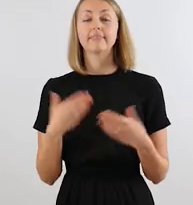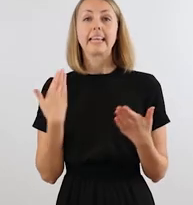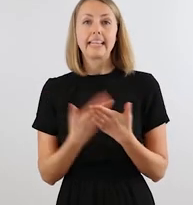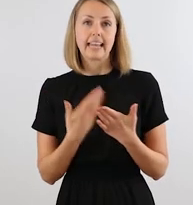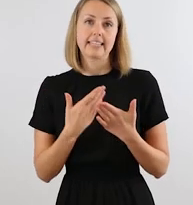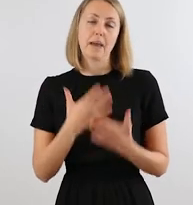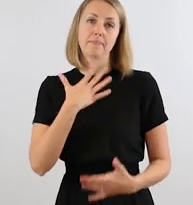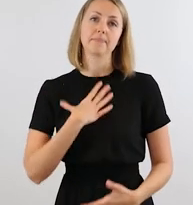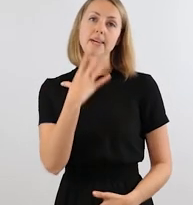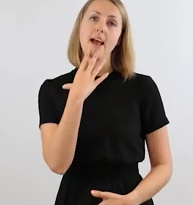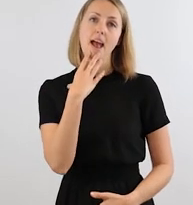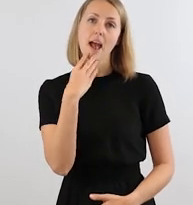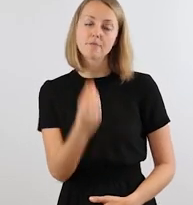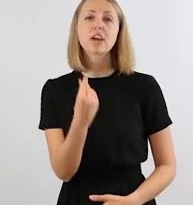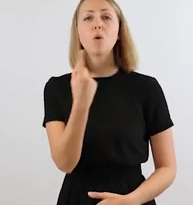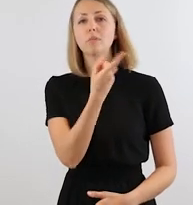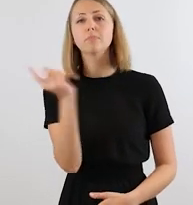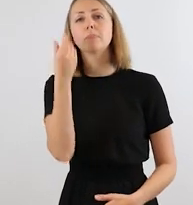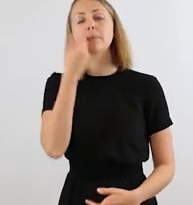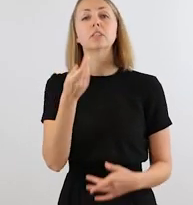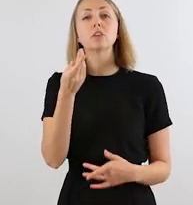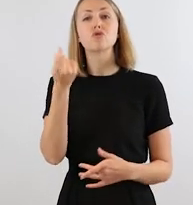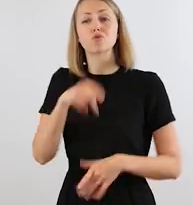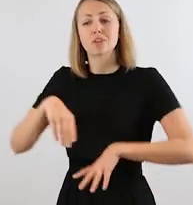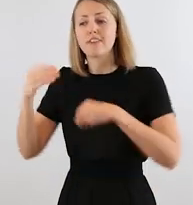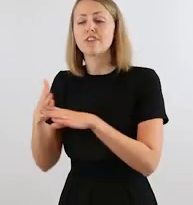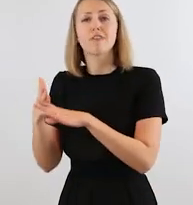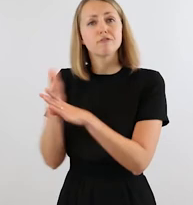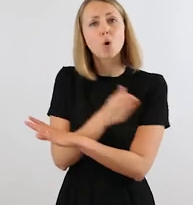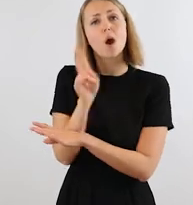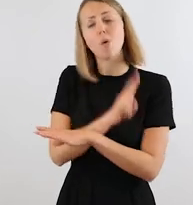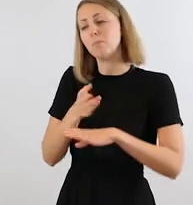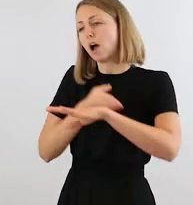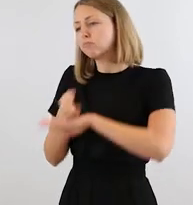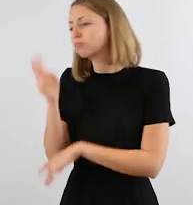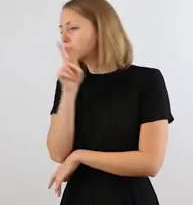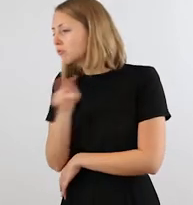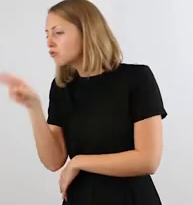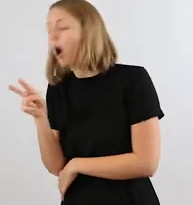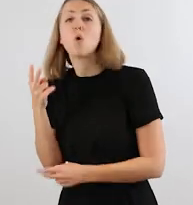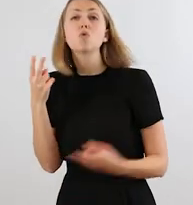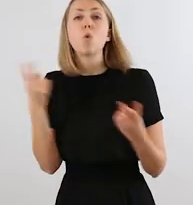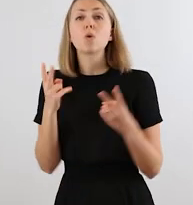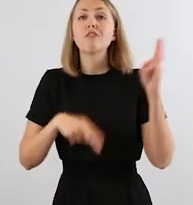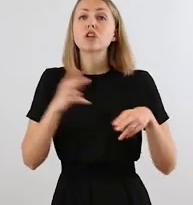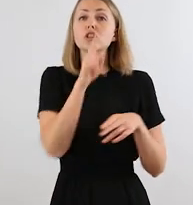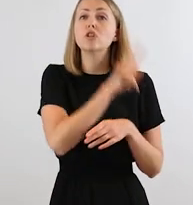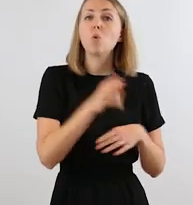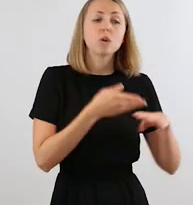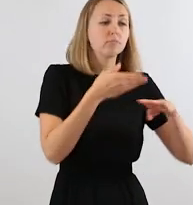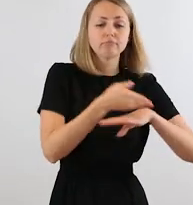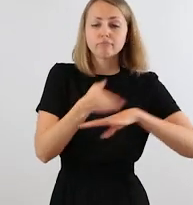Und ich würde deshalb empfehlen, sich einfach die Uni vor Studienantritt mal anzuschauen und vielleicht auch